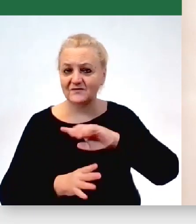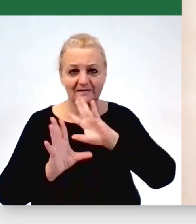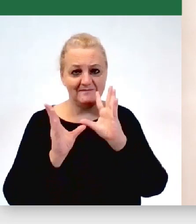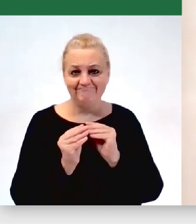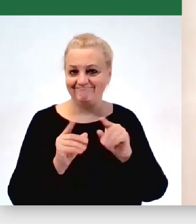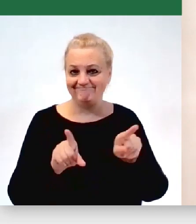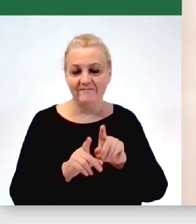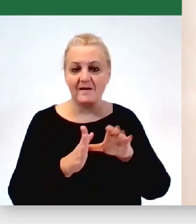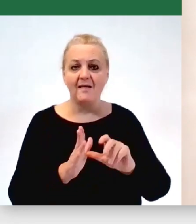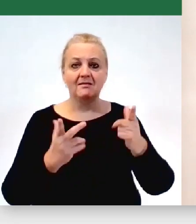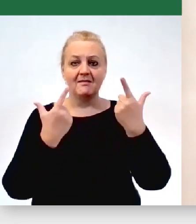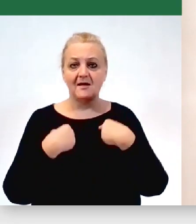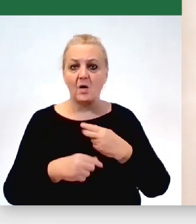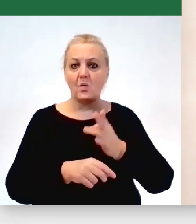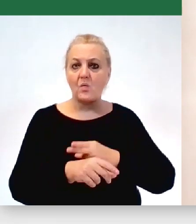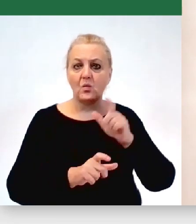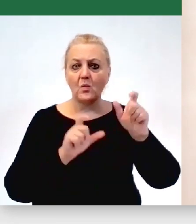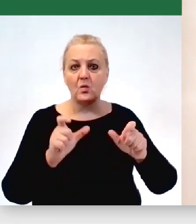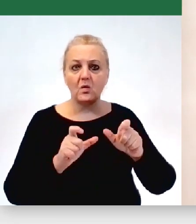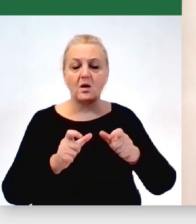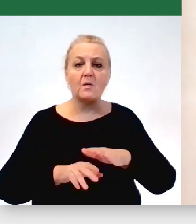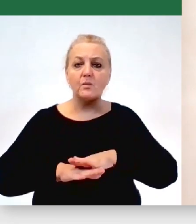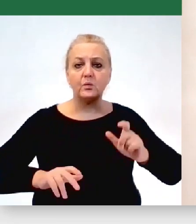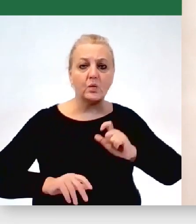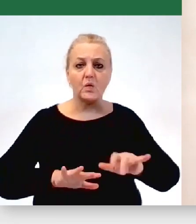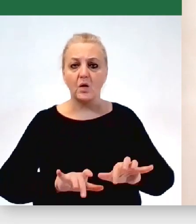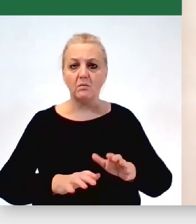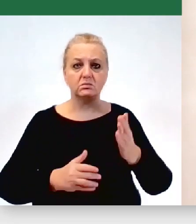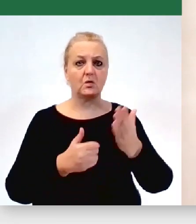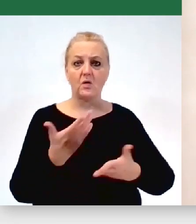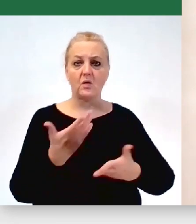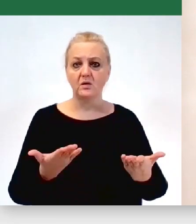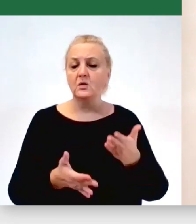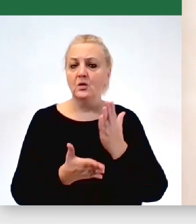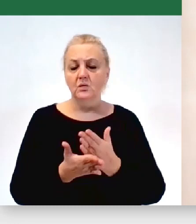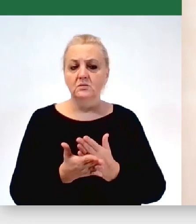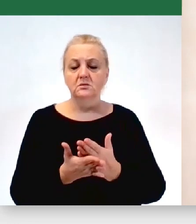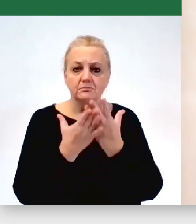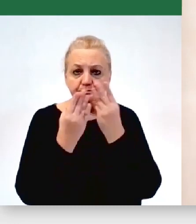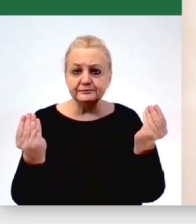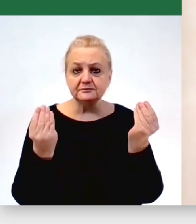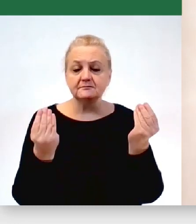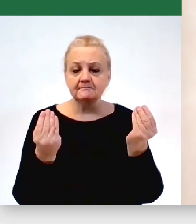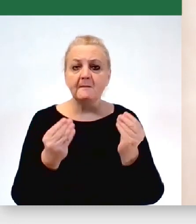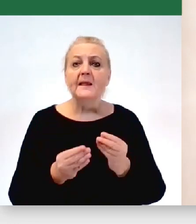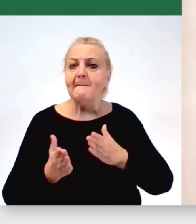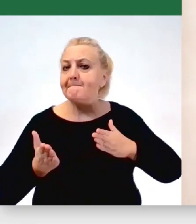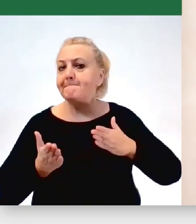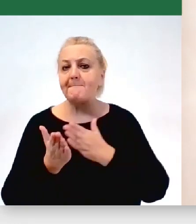w którym nagle urzędnicy przestali siedzieć przy swoich biurkach i komputerach i gdzieś zniknęli włączając się w tą pomoc